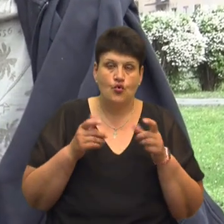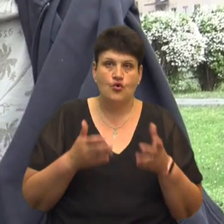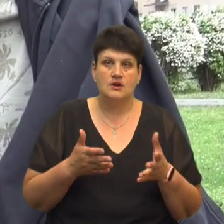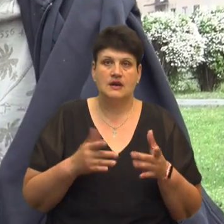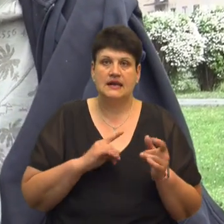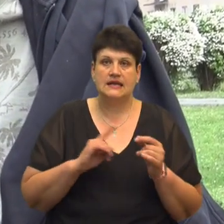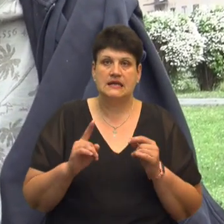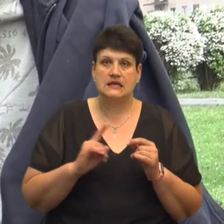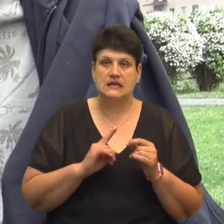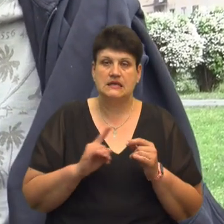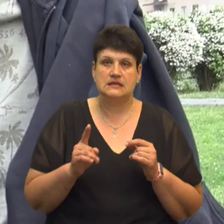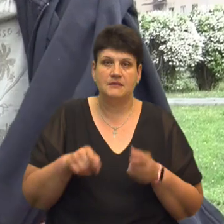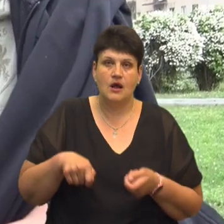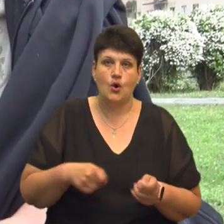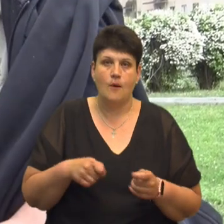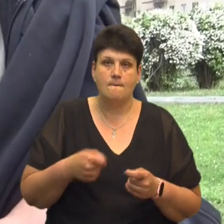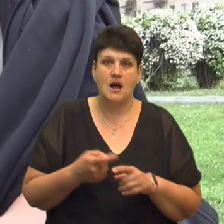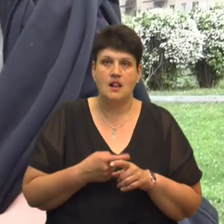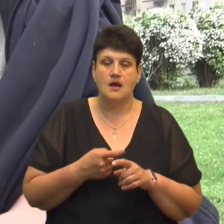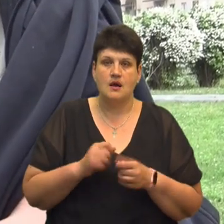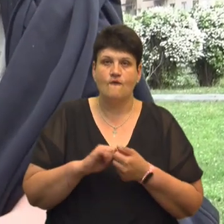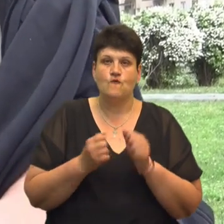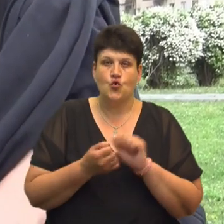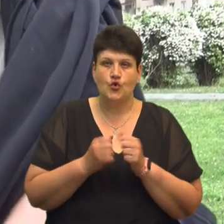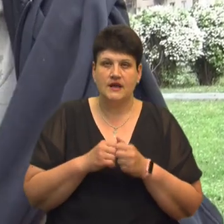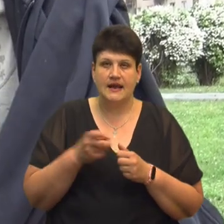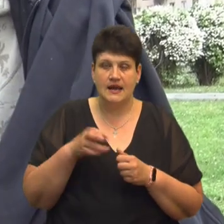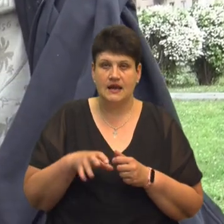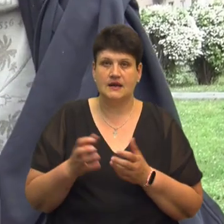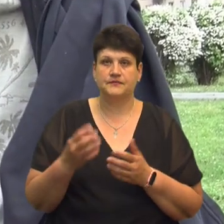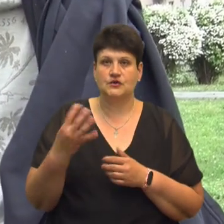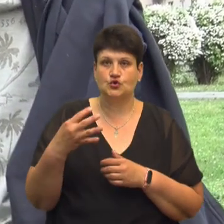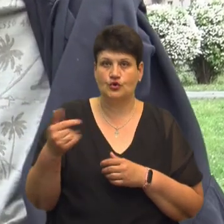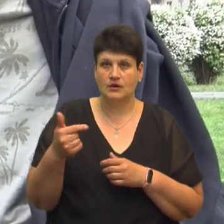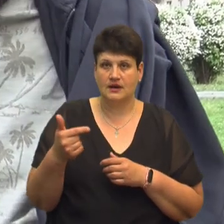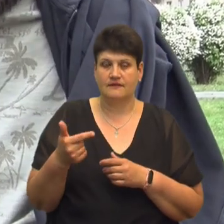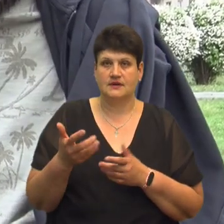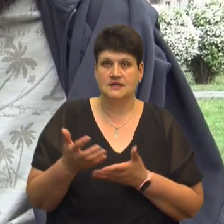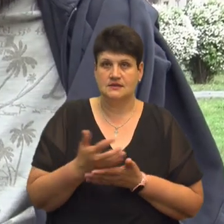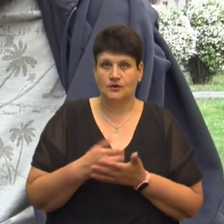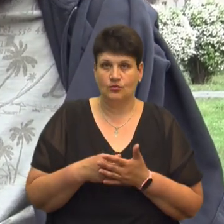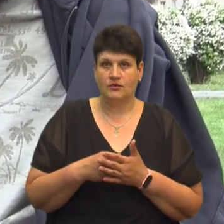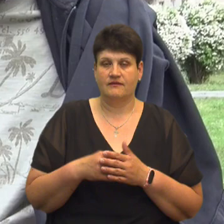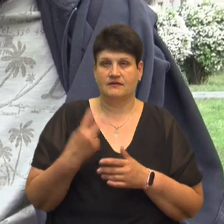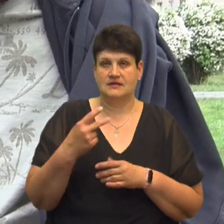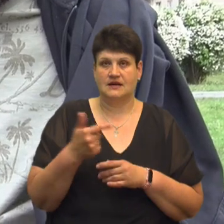їздив, копали ми там вугілля, я приносив додому, там 40 гривень заробив, 20 гривень додому. Бо мати